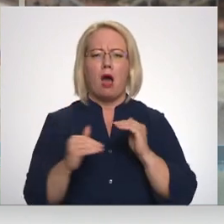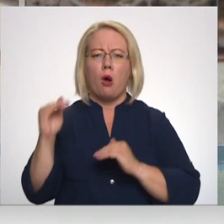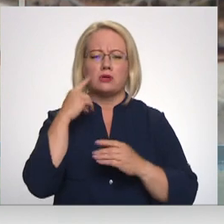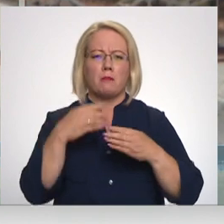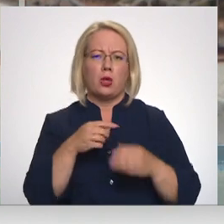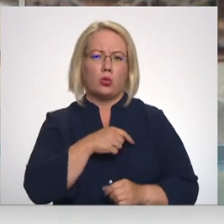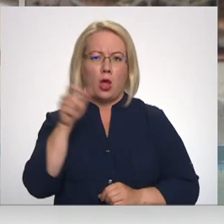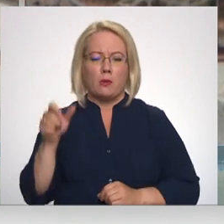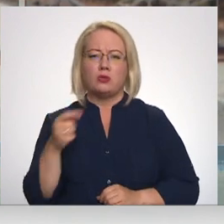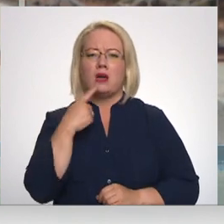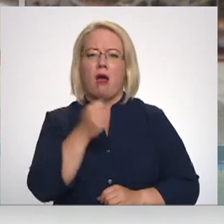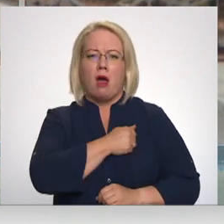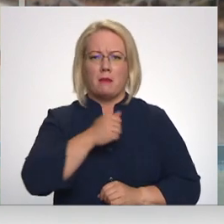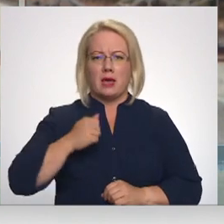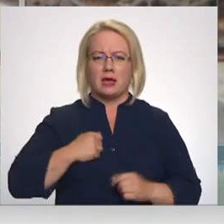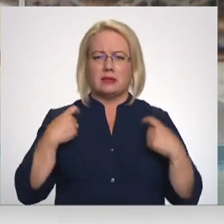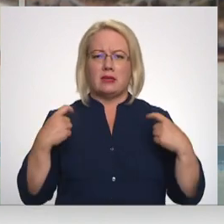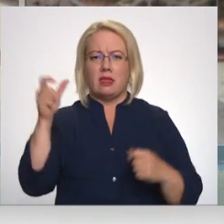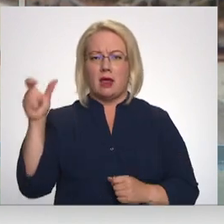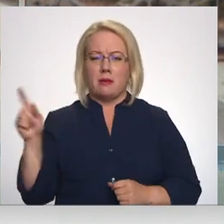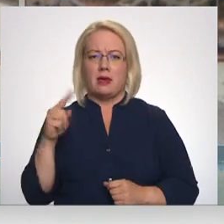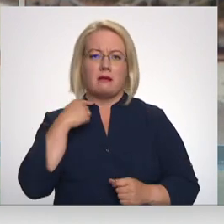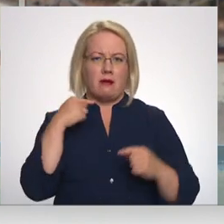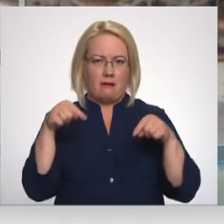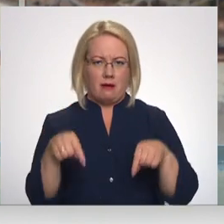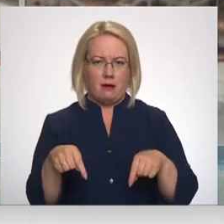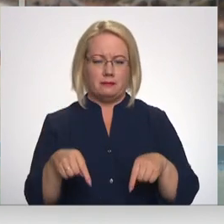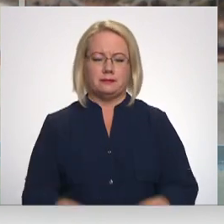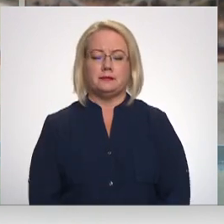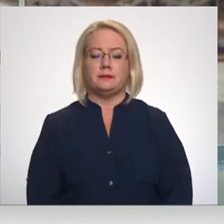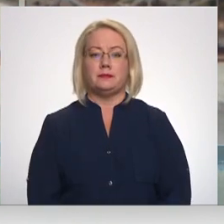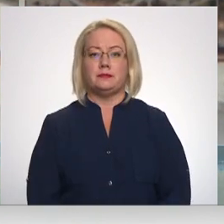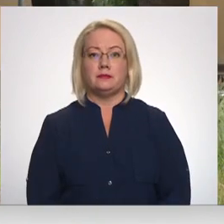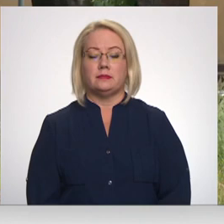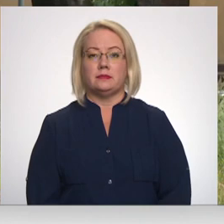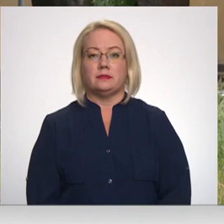Sarkinās armijas ģenerāļiem ir Rīgā. Un plašāk stāsts Davids Freidenfelds.